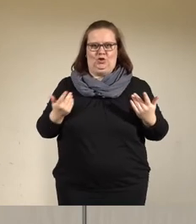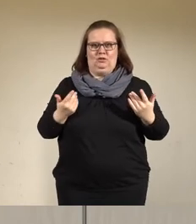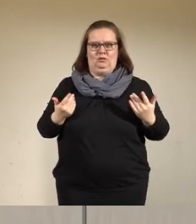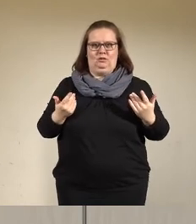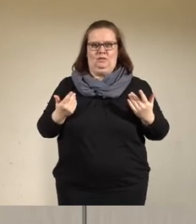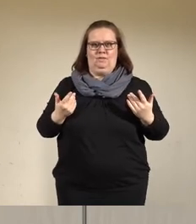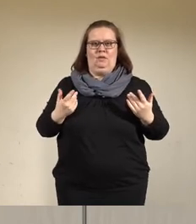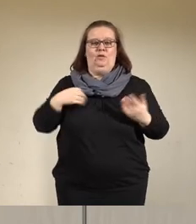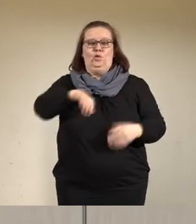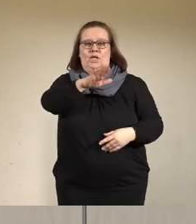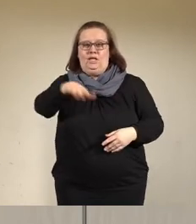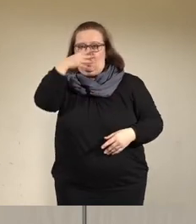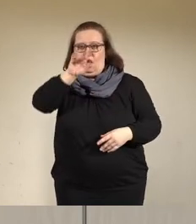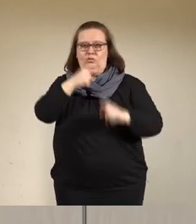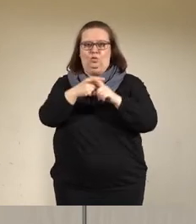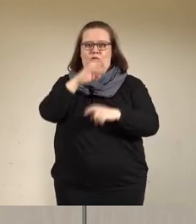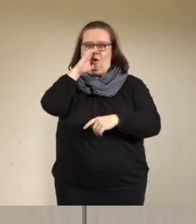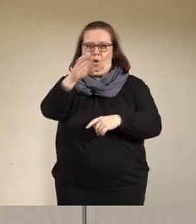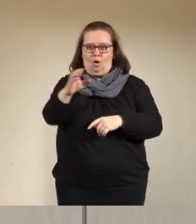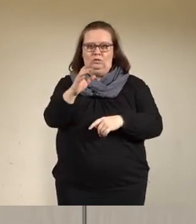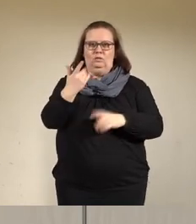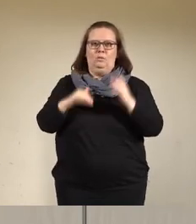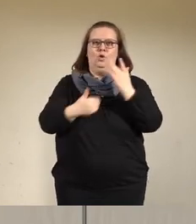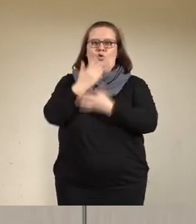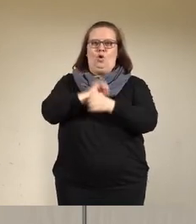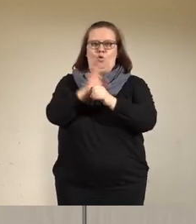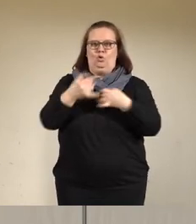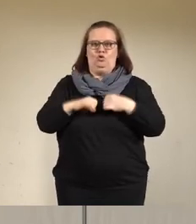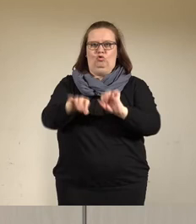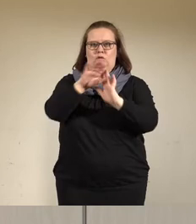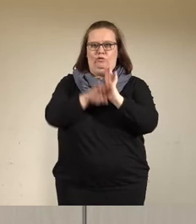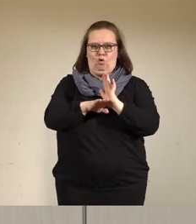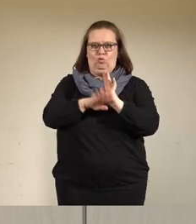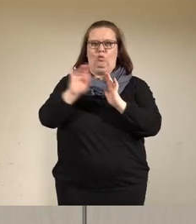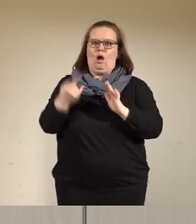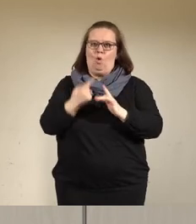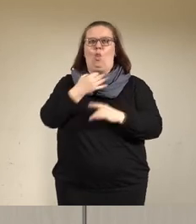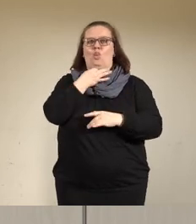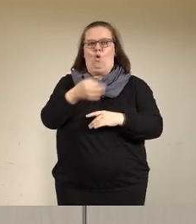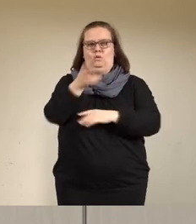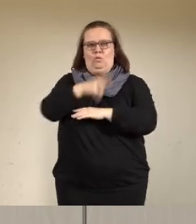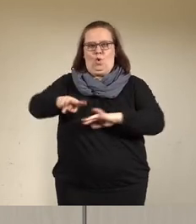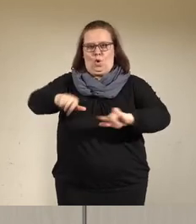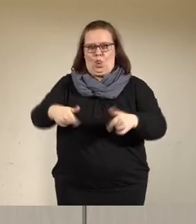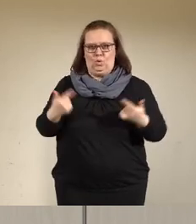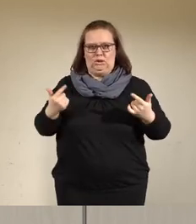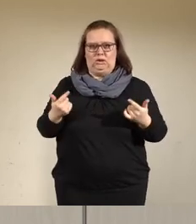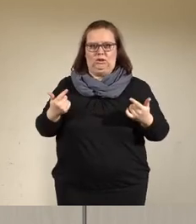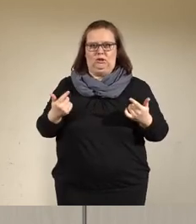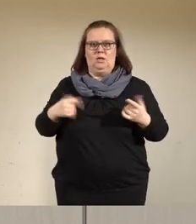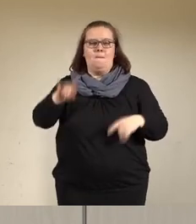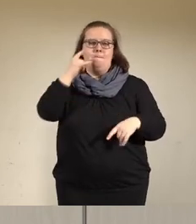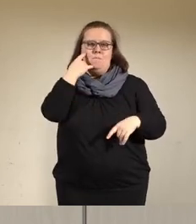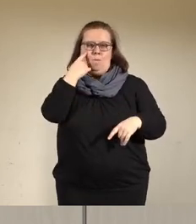Gitas und Horte in der Stadt hat mit der neuen Corona-Schutzverordnung auch die Notbetreuung begonnen. Im